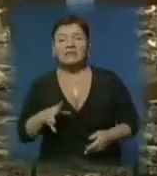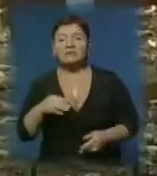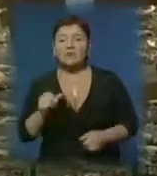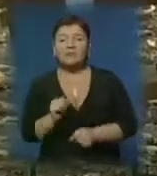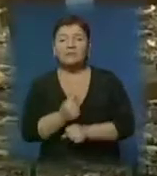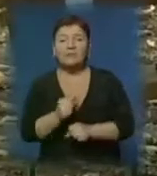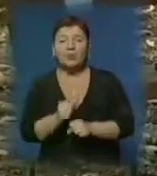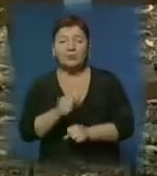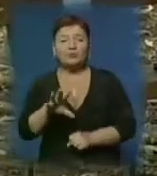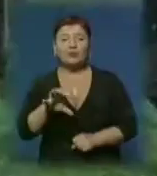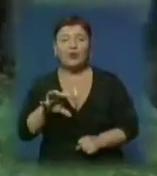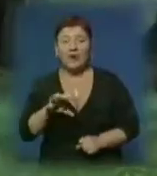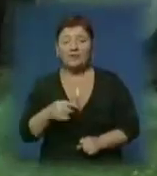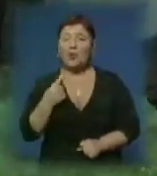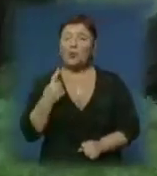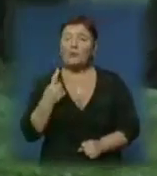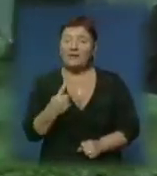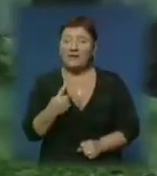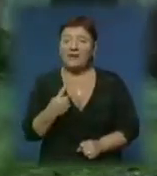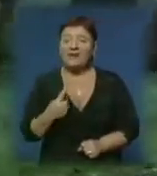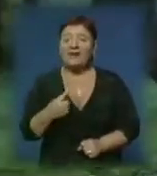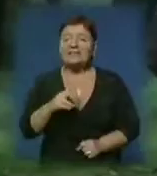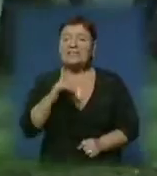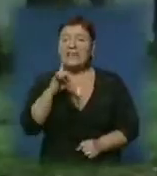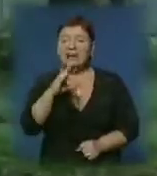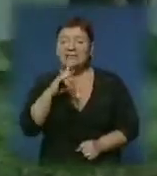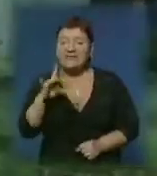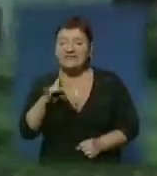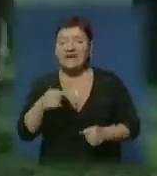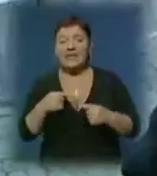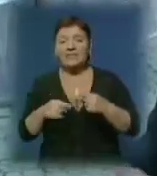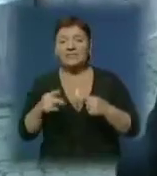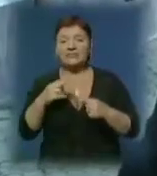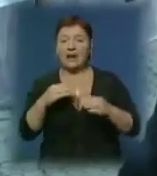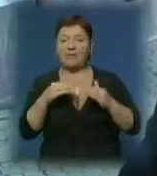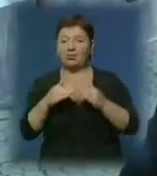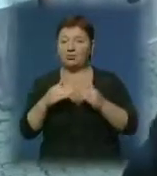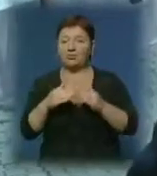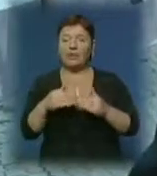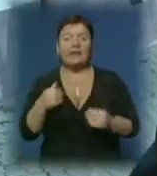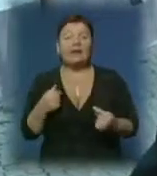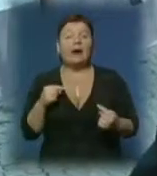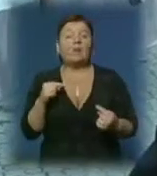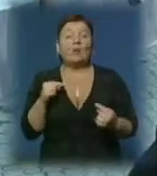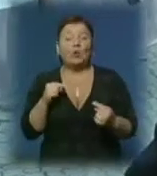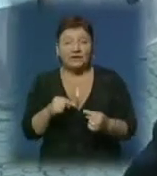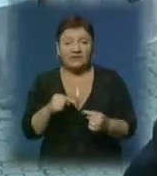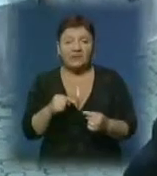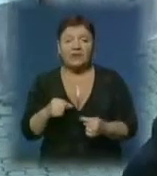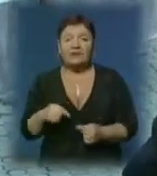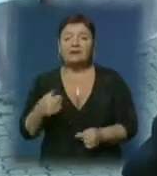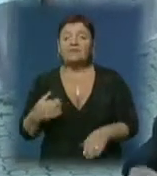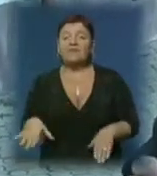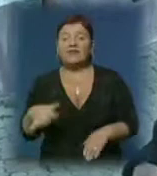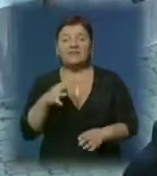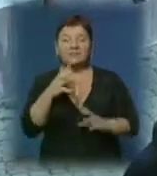безпритульними тваринами. Одні на боці стерилізації, інші ж за притулки. Я проти стерилізації тварин, весь цивілізований